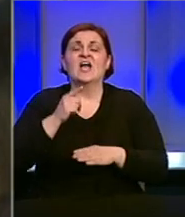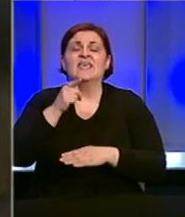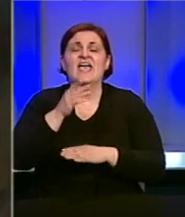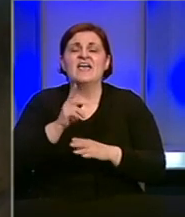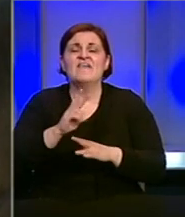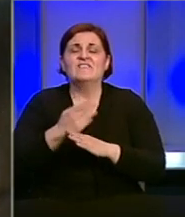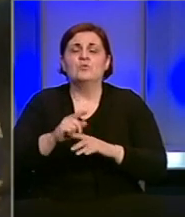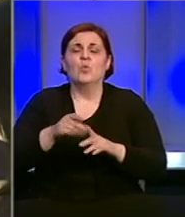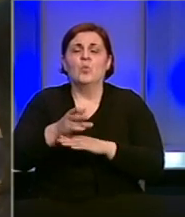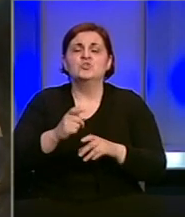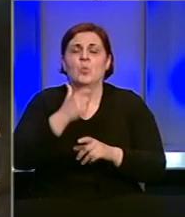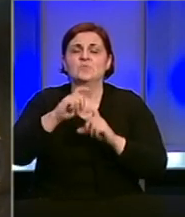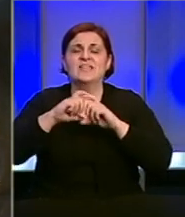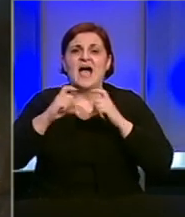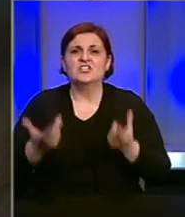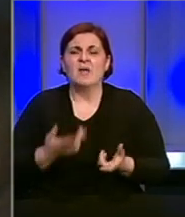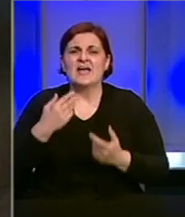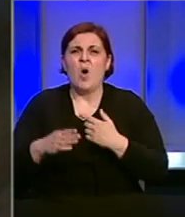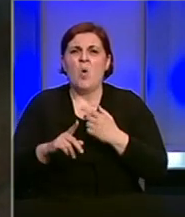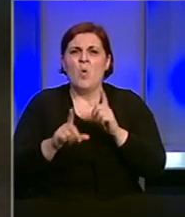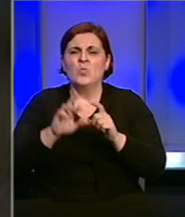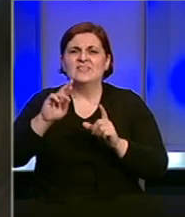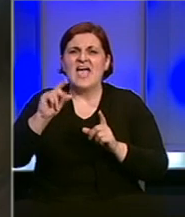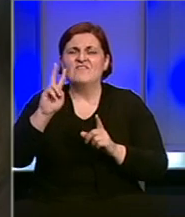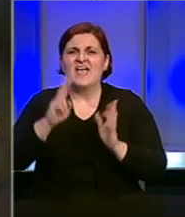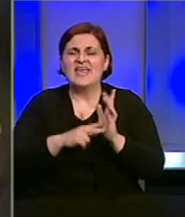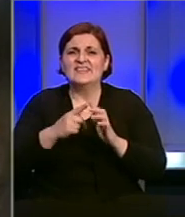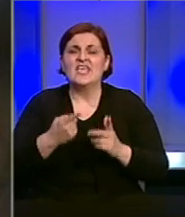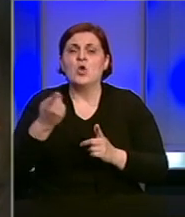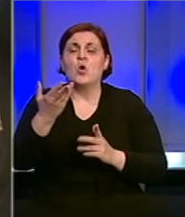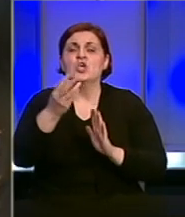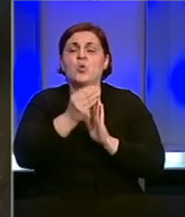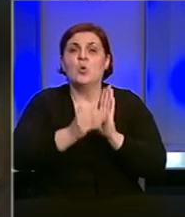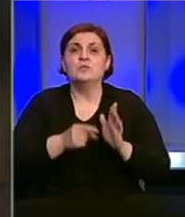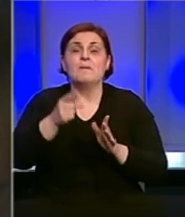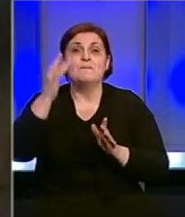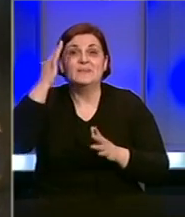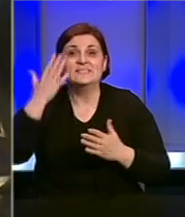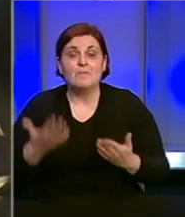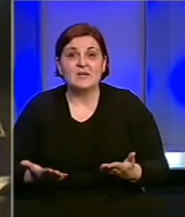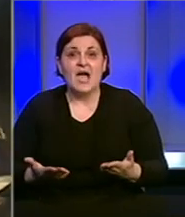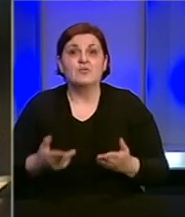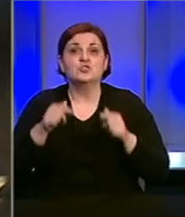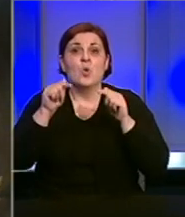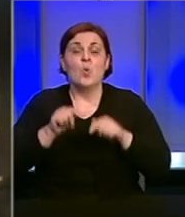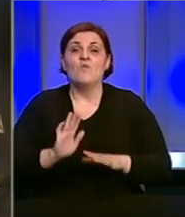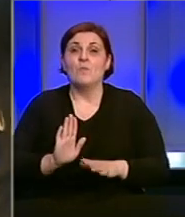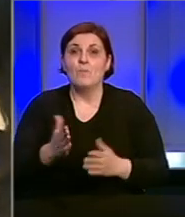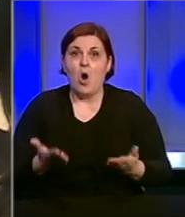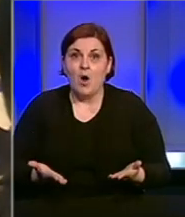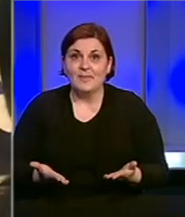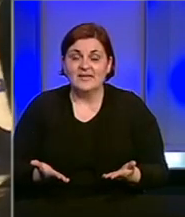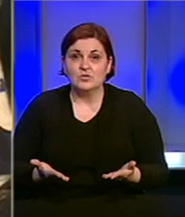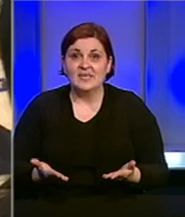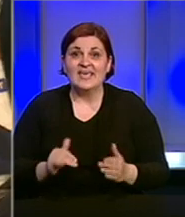neke saračke domove kao što je onaj u Derventi. Dakle, koliko ti podaci su zabrinjavajući u ovom trenutku i